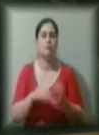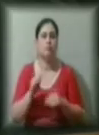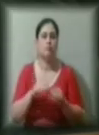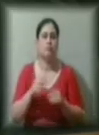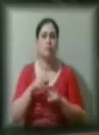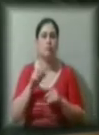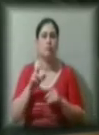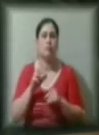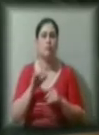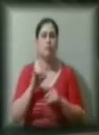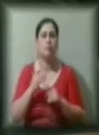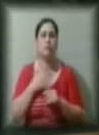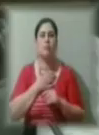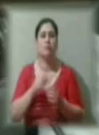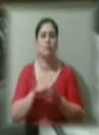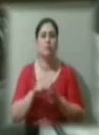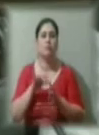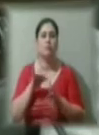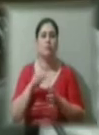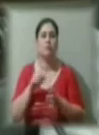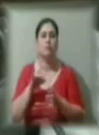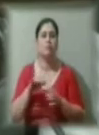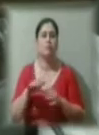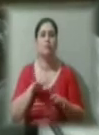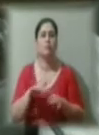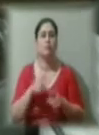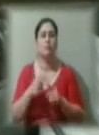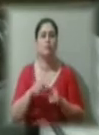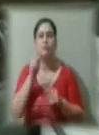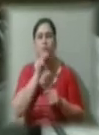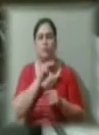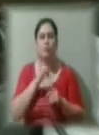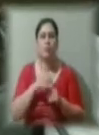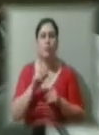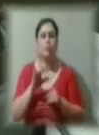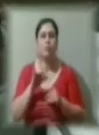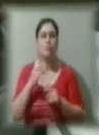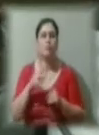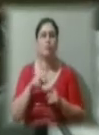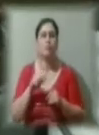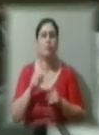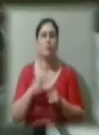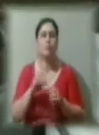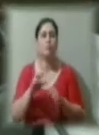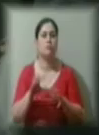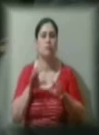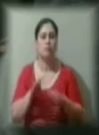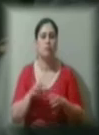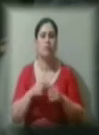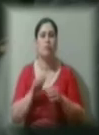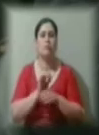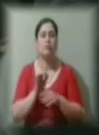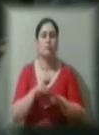активний учасник кримськотатарського руху, звинувачений окупаційною владою у незаконному виготовленні придбанні,